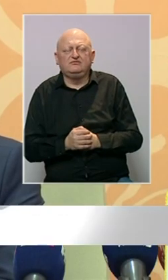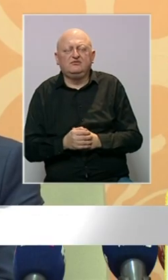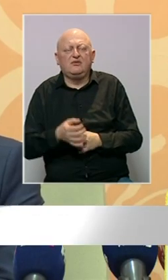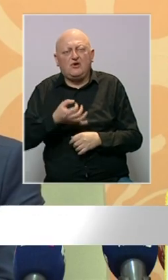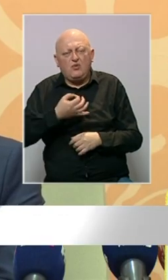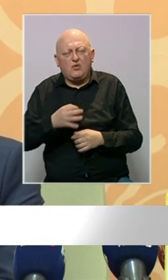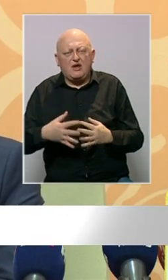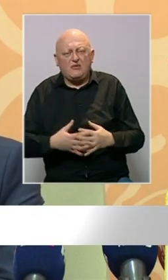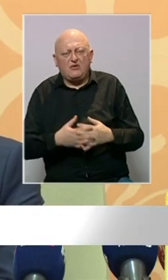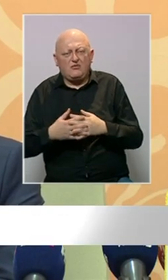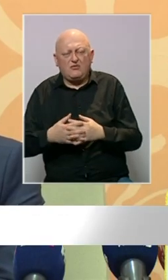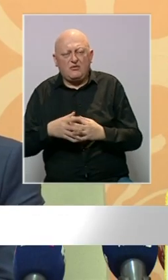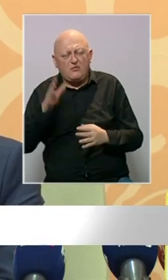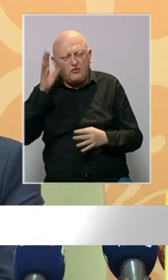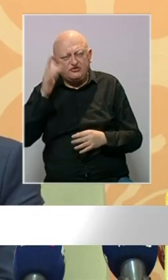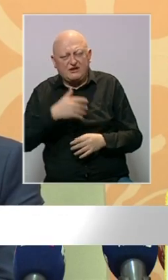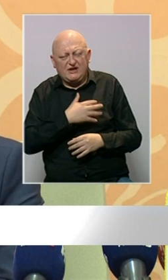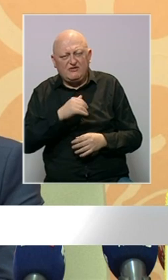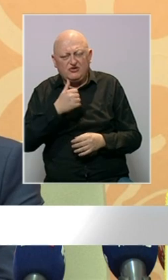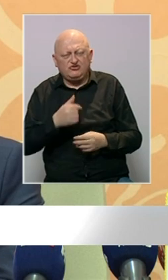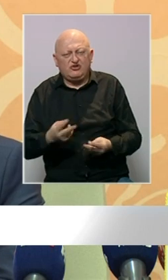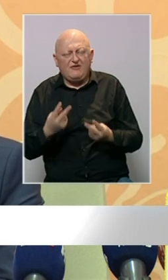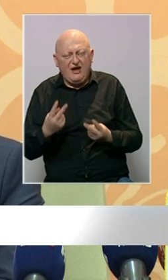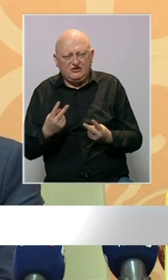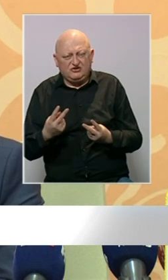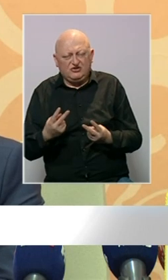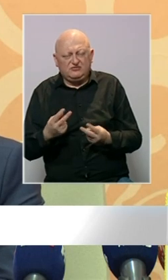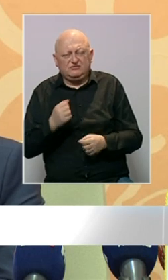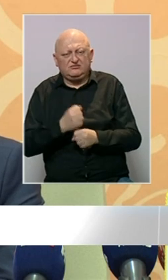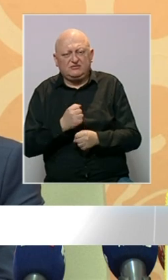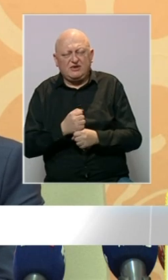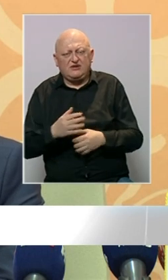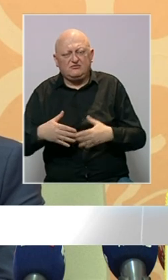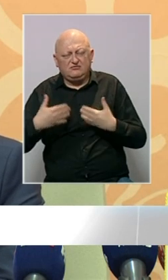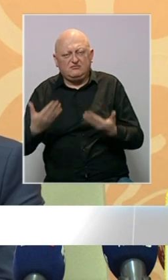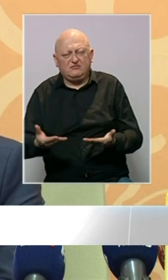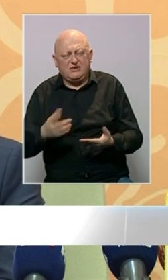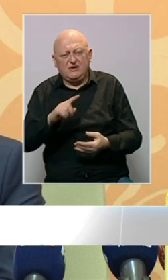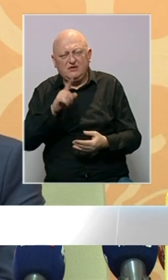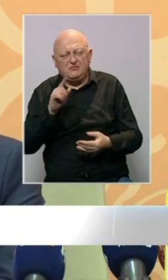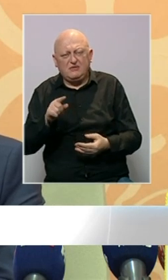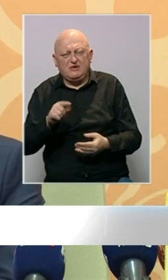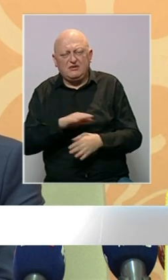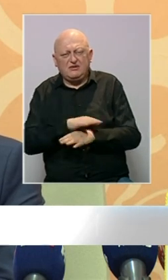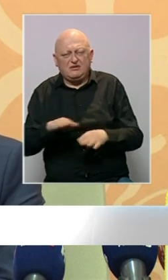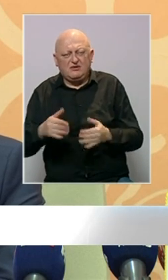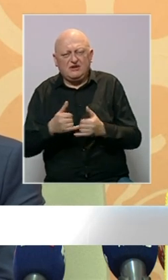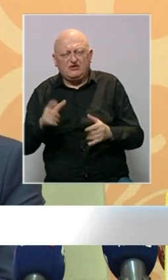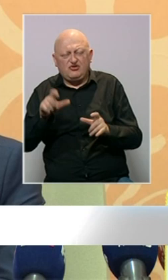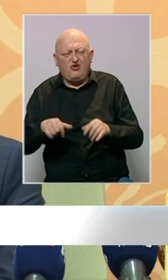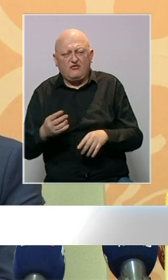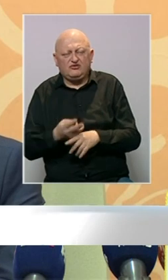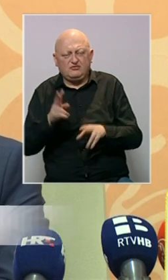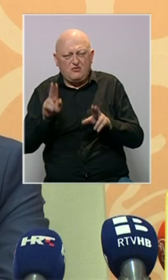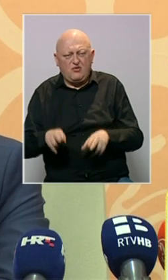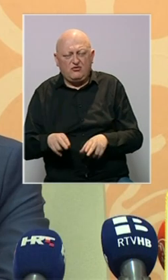Unapređenje odnosa između Bošnjaka i Hrvata jeste nešto što je izuzetno važno. Radimo predano na tome i pitanje je dakle da svi građani ove zemlje